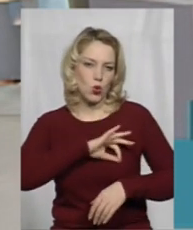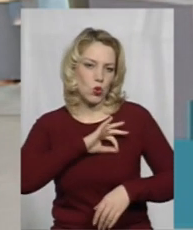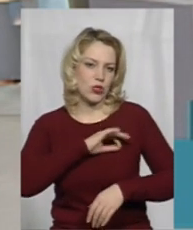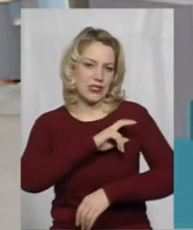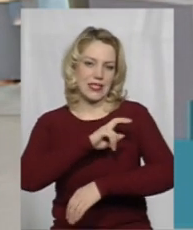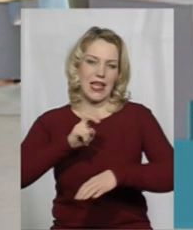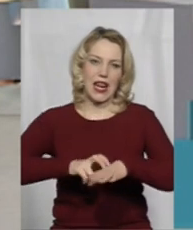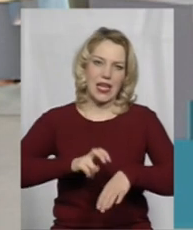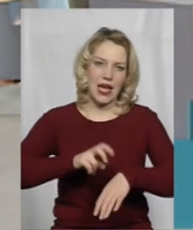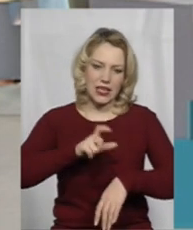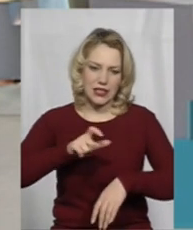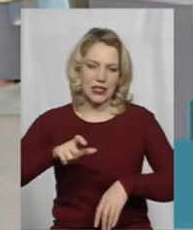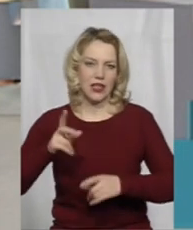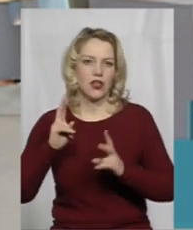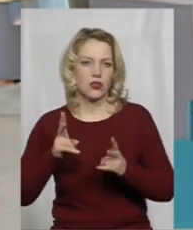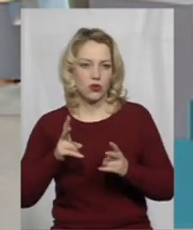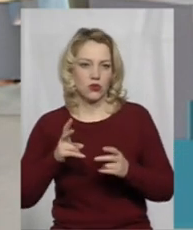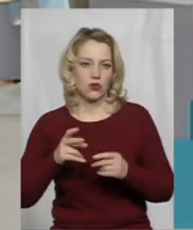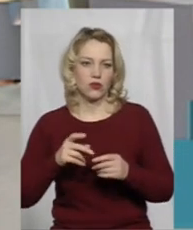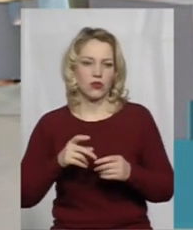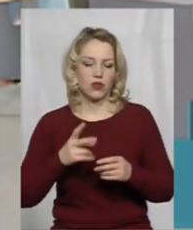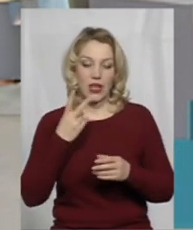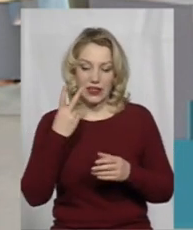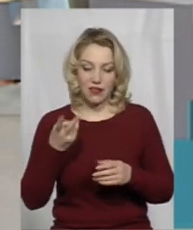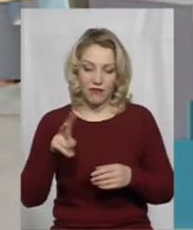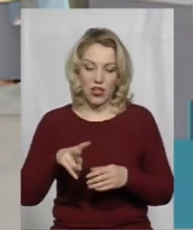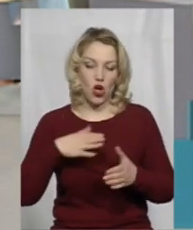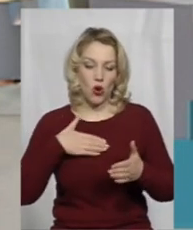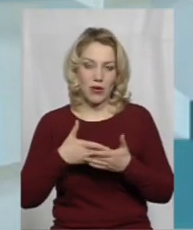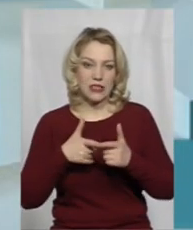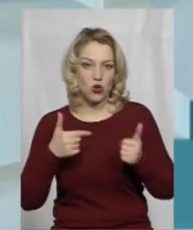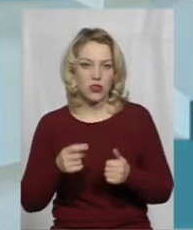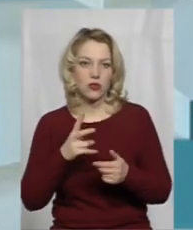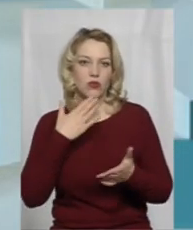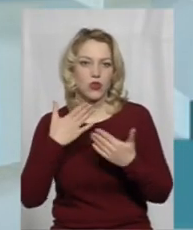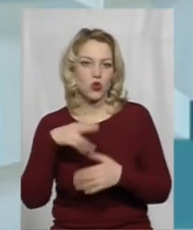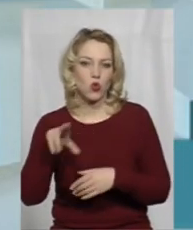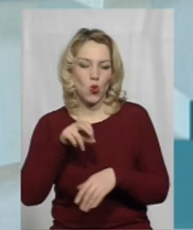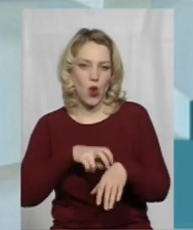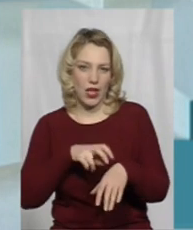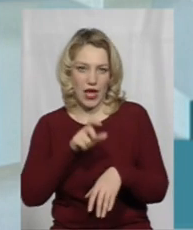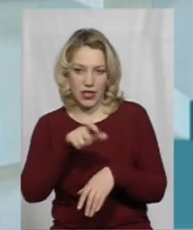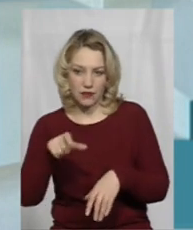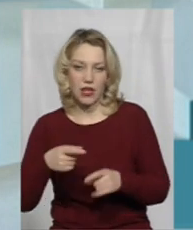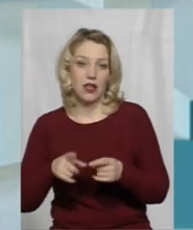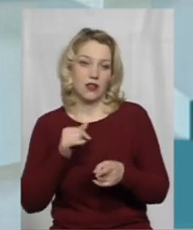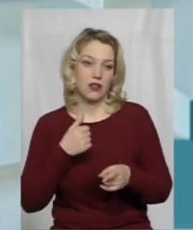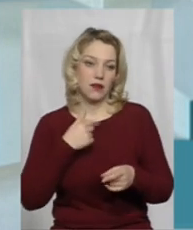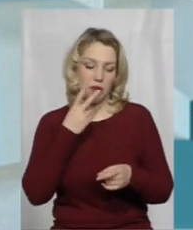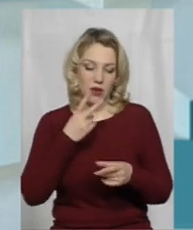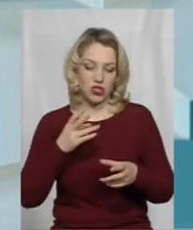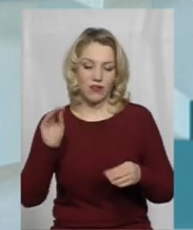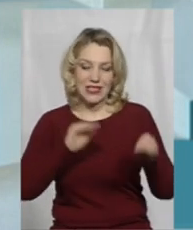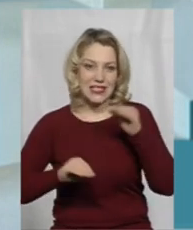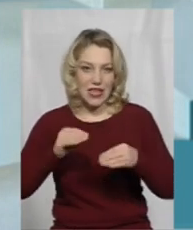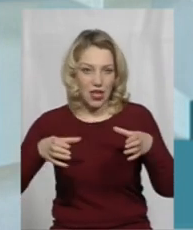є дві громадські організації, які мають відношення безпосередньо до лікарів. Тобто, наскільки я переглянув склад, я думаю, що формування